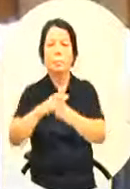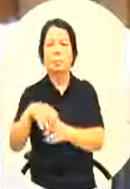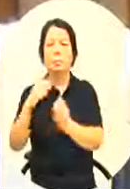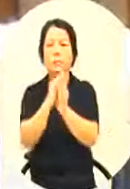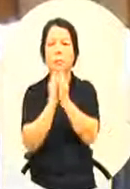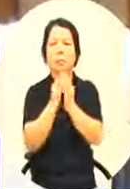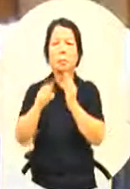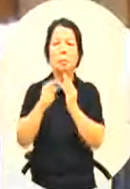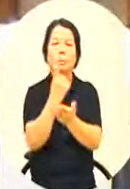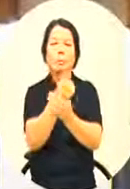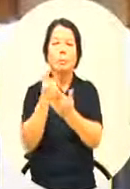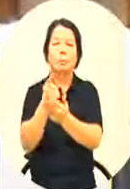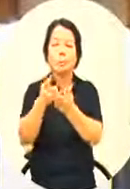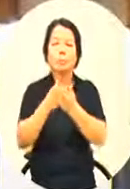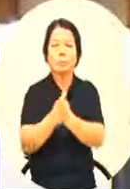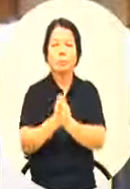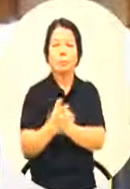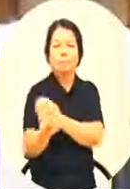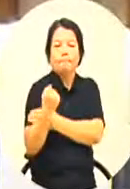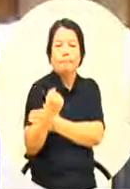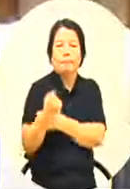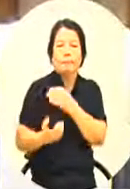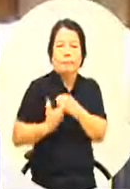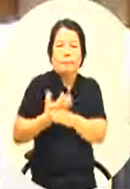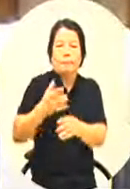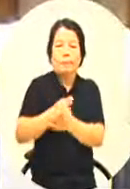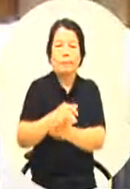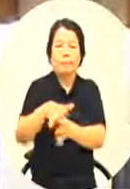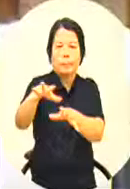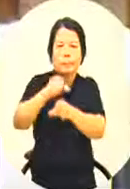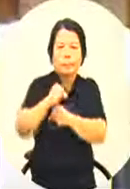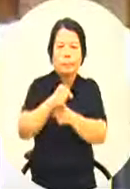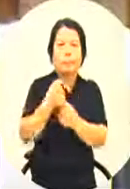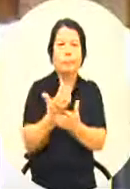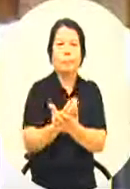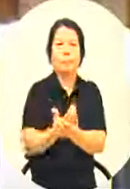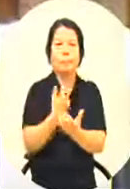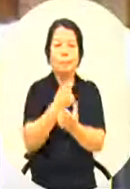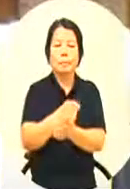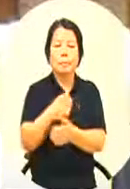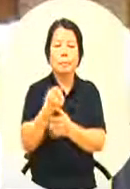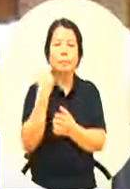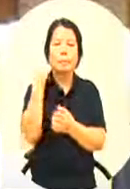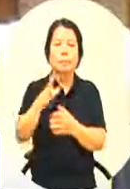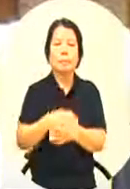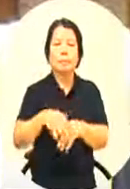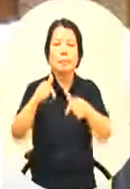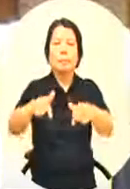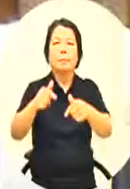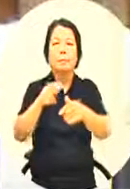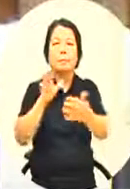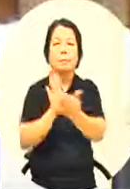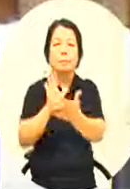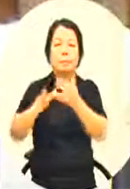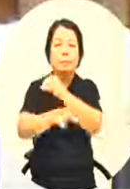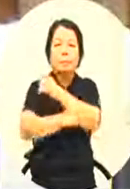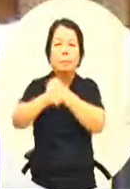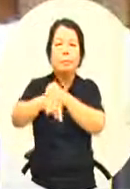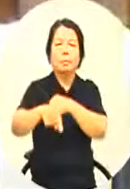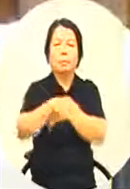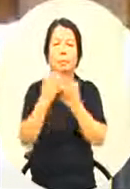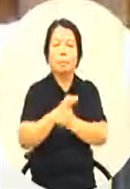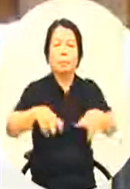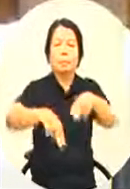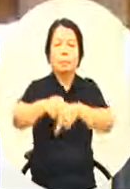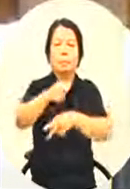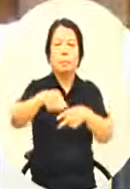园每一个人都卯足全境要抢当所谓的新南向基地那我们的行政院